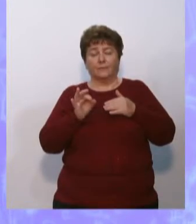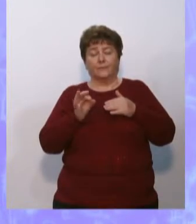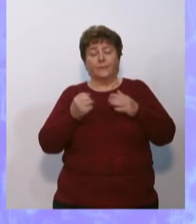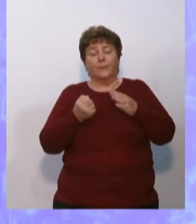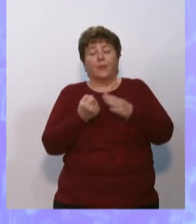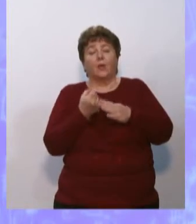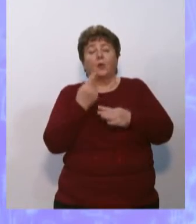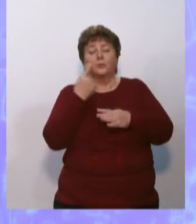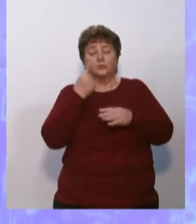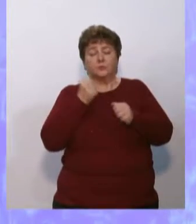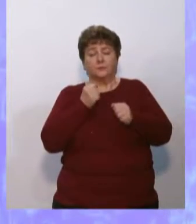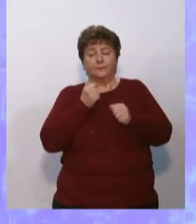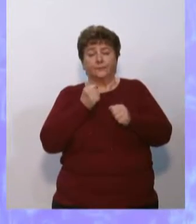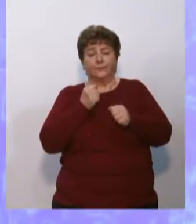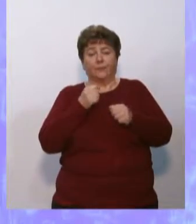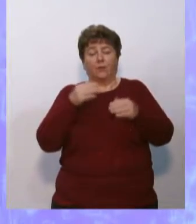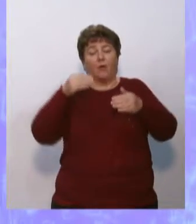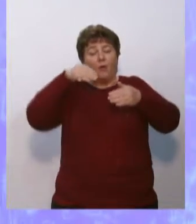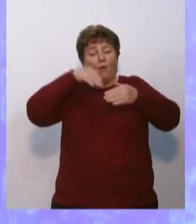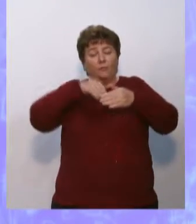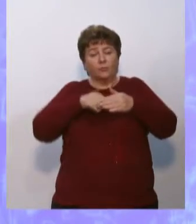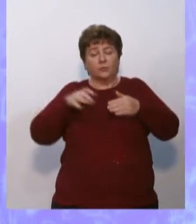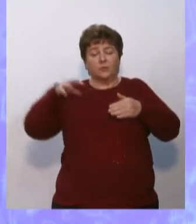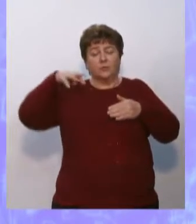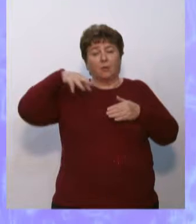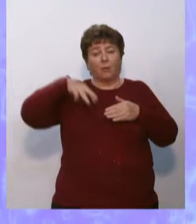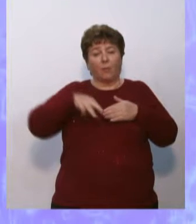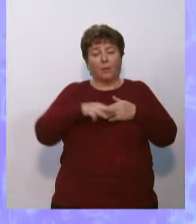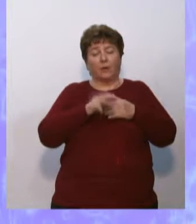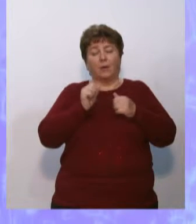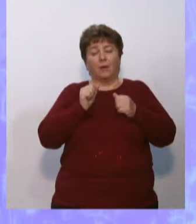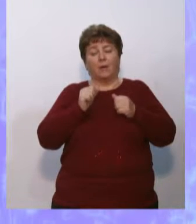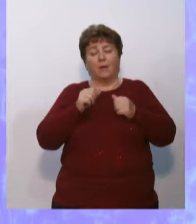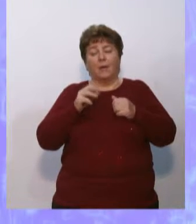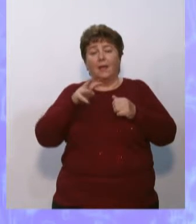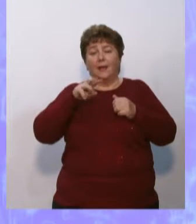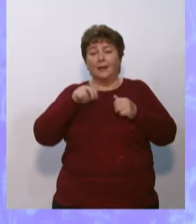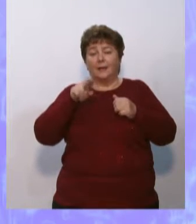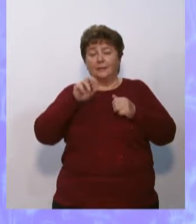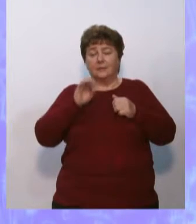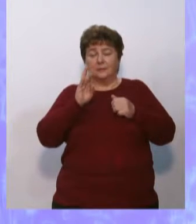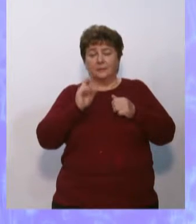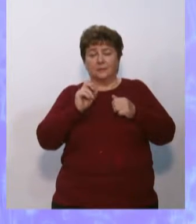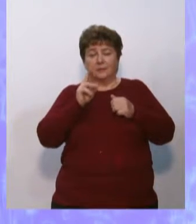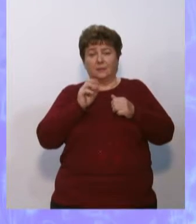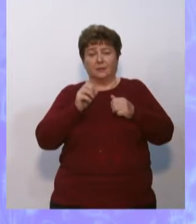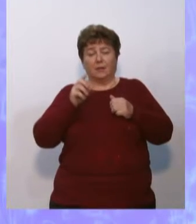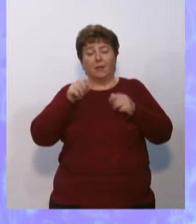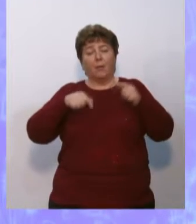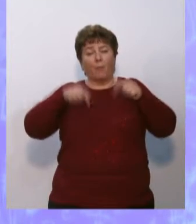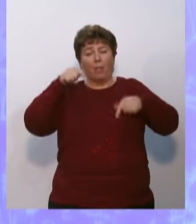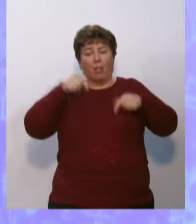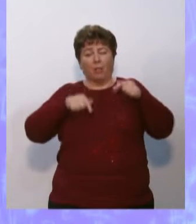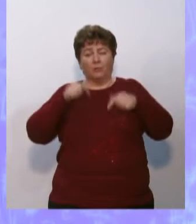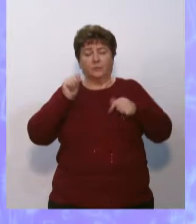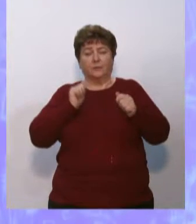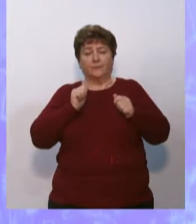ручьи, внутренние моря, ледники, болота,